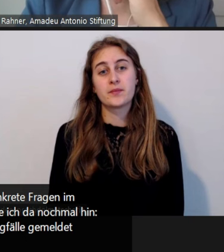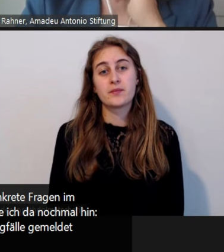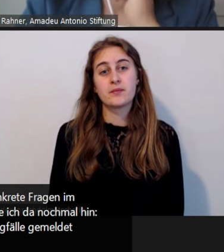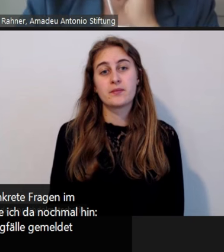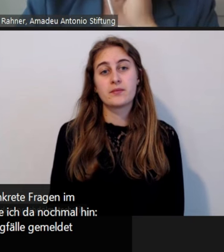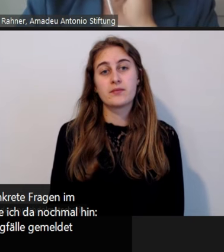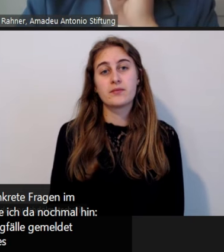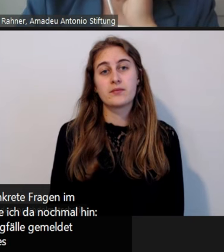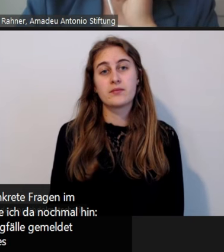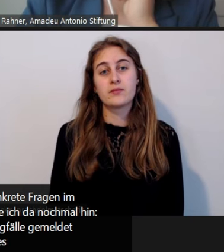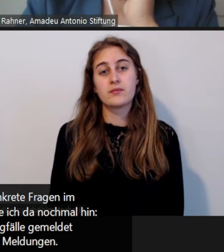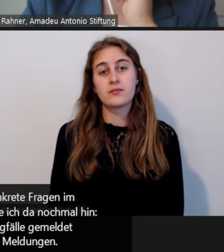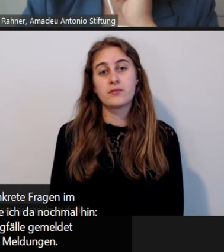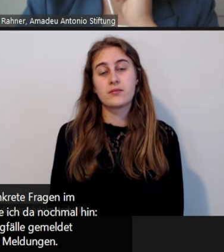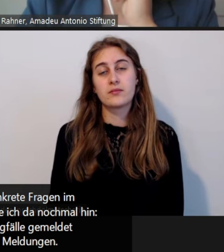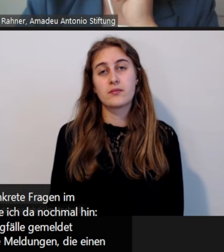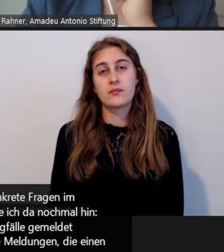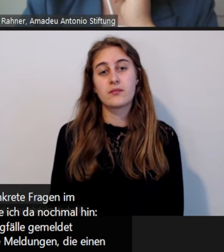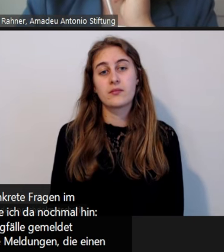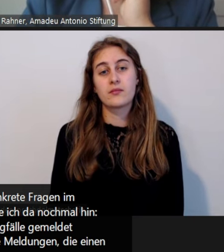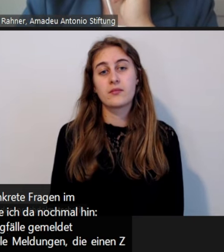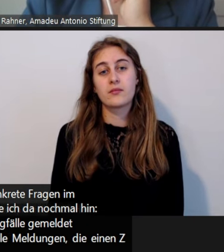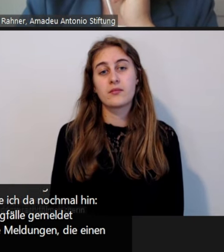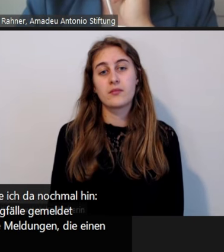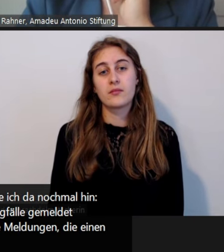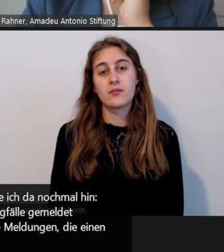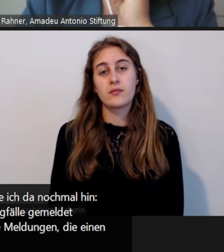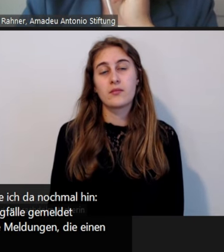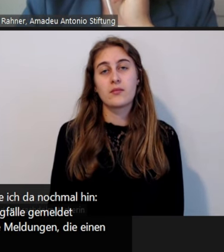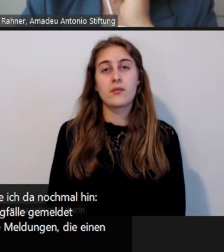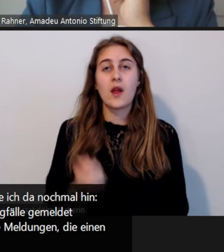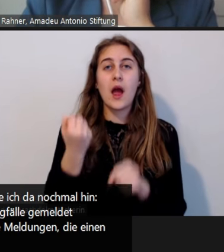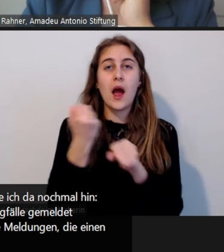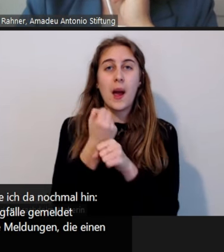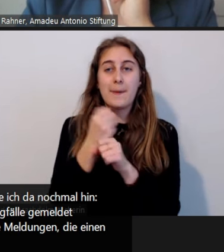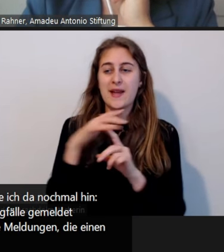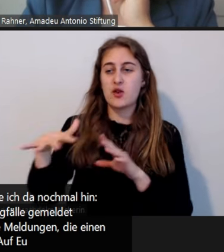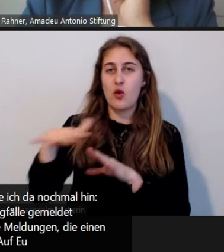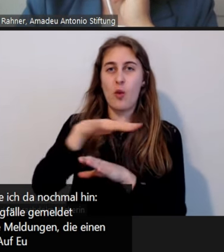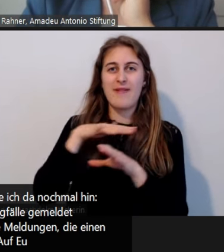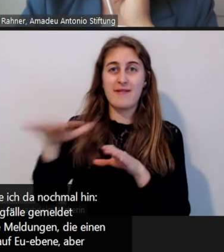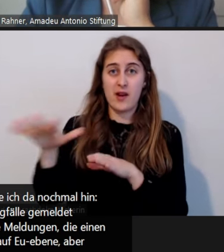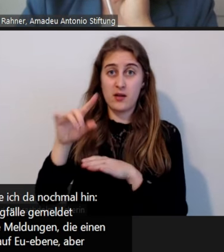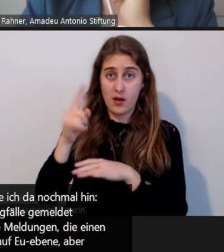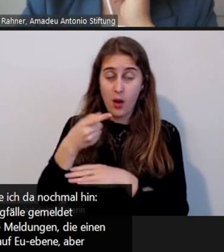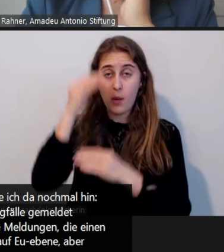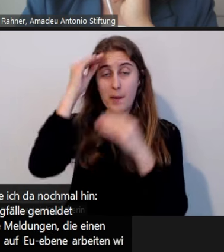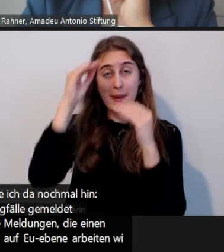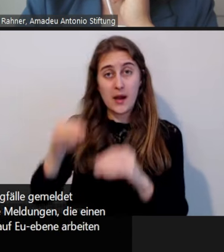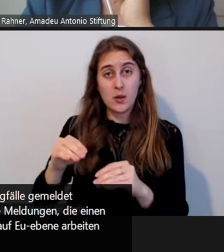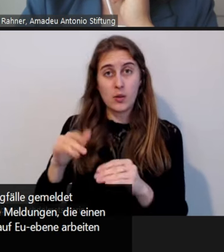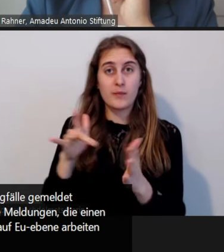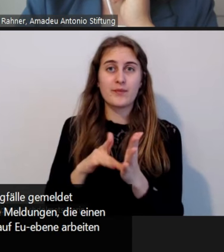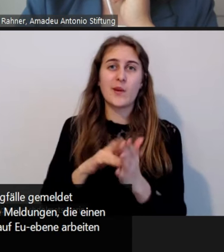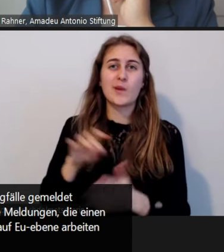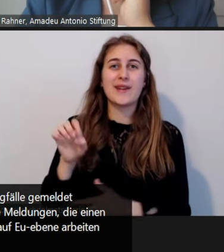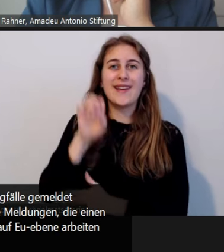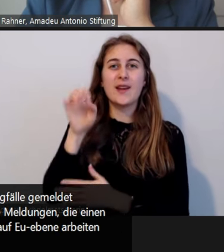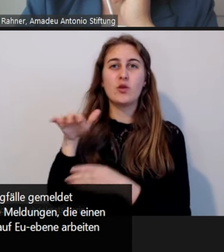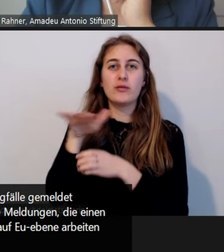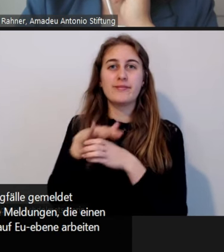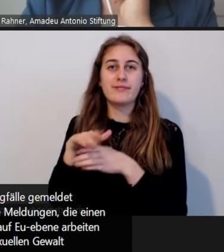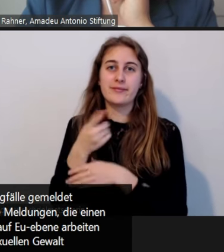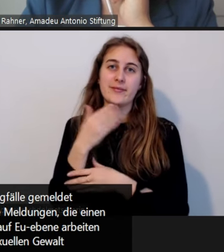gibt es viele Meldungen, einen Zusammenhang zum Arbeitsumfeld zulassen. Auf EU-Ebene arbeiten wir als Gewerkschaften intensiv zum Thema